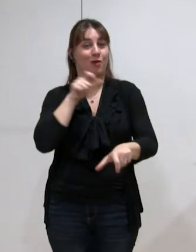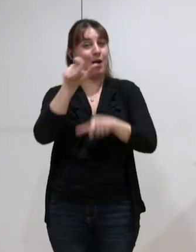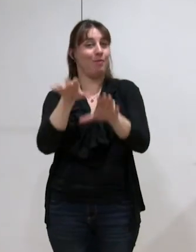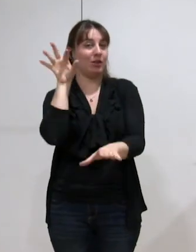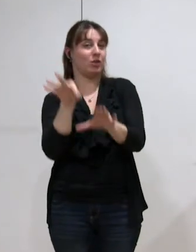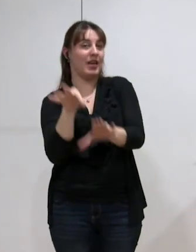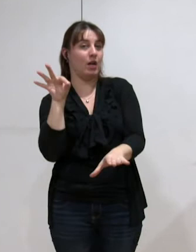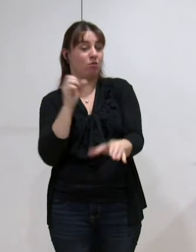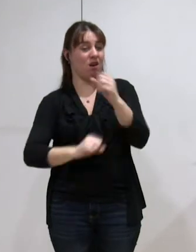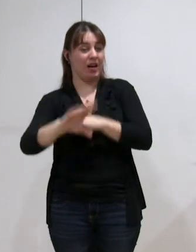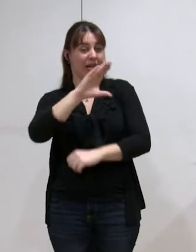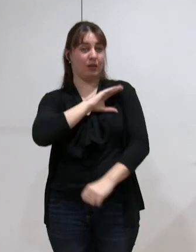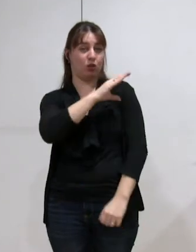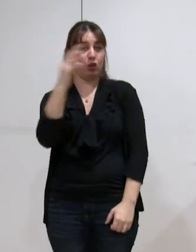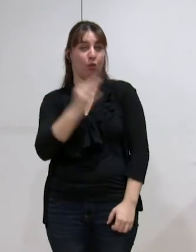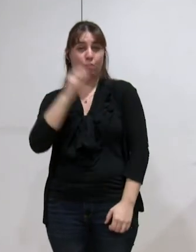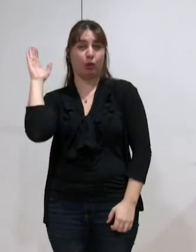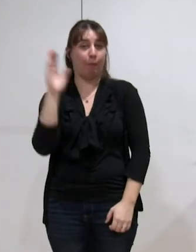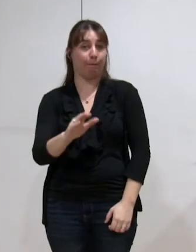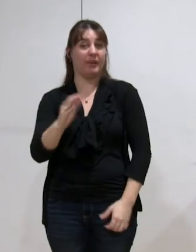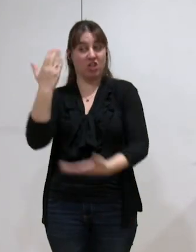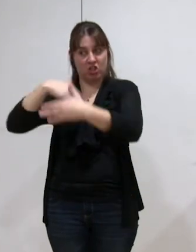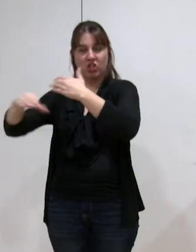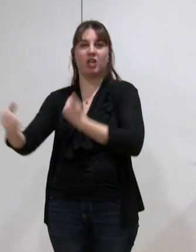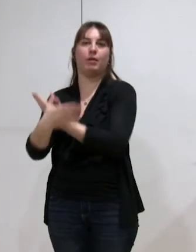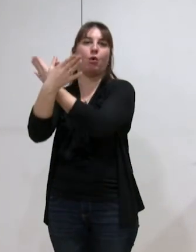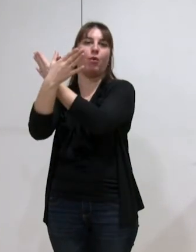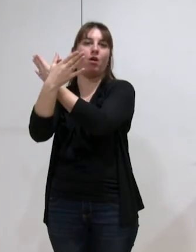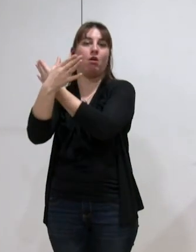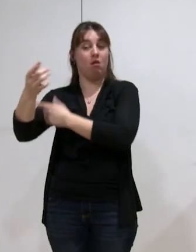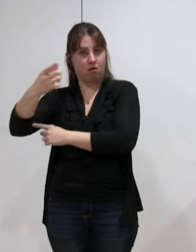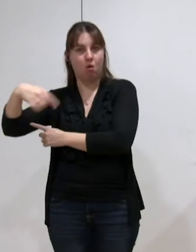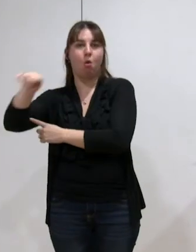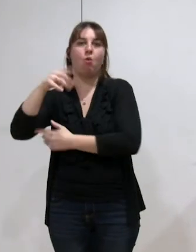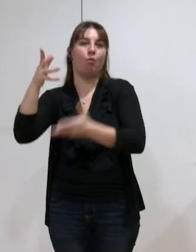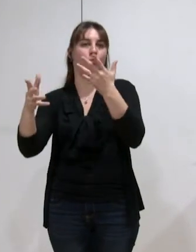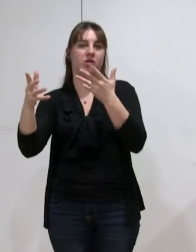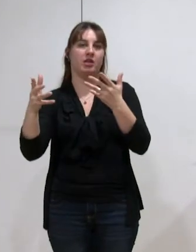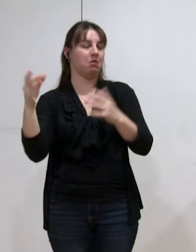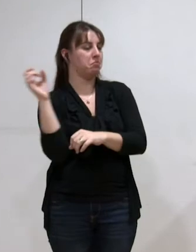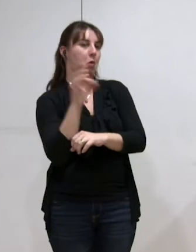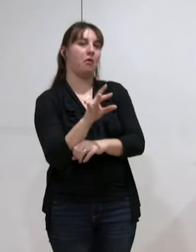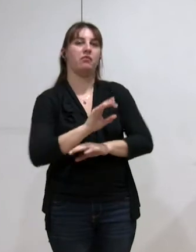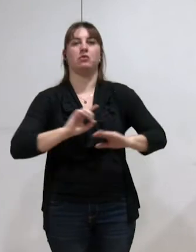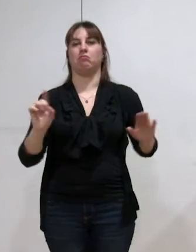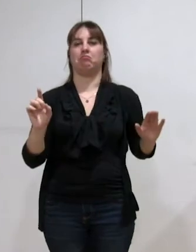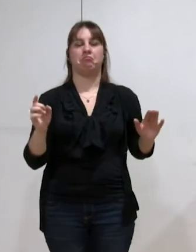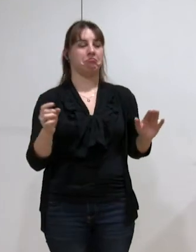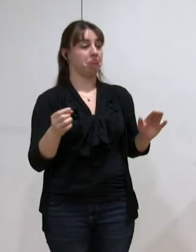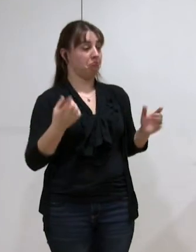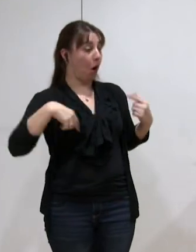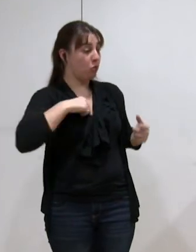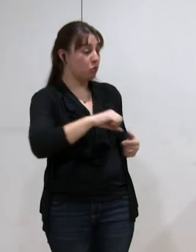en pleine responsabilité à l'échelon métropolitain qui refuseraient ce jeu de prendre à leur charge